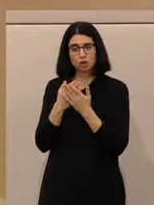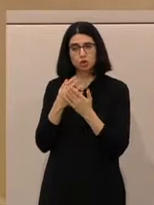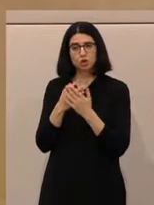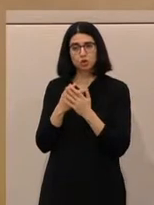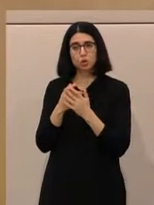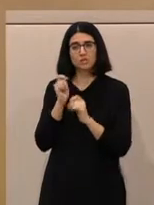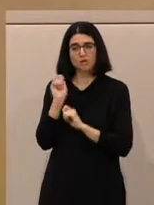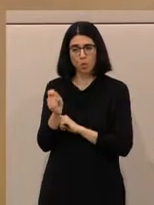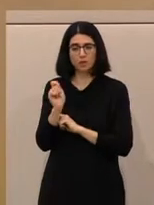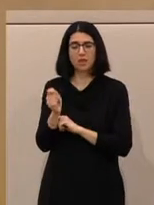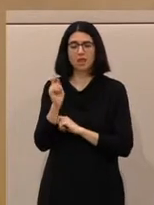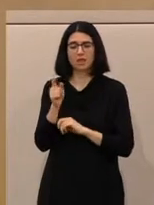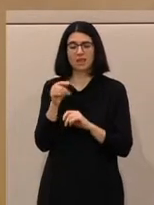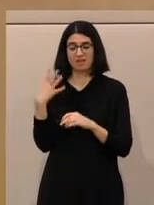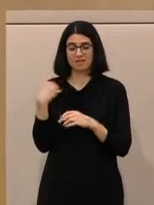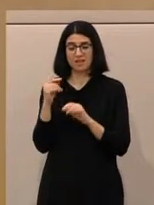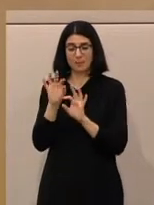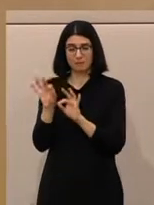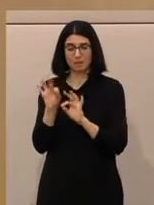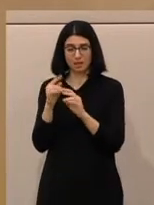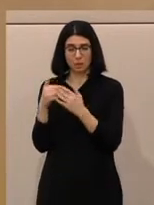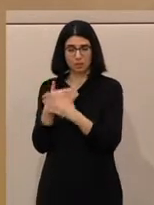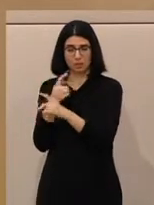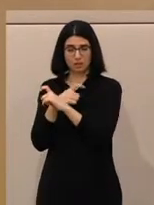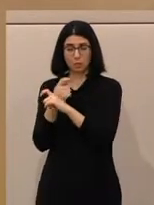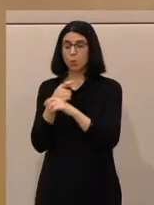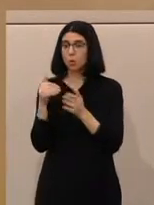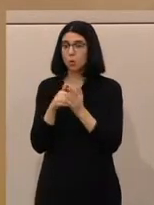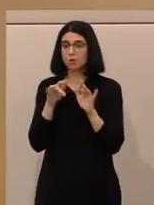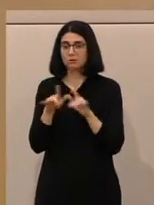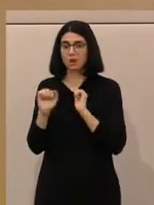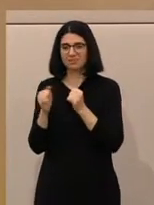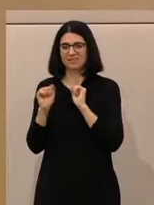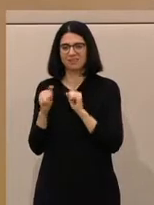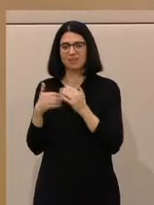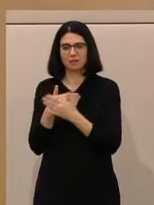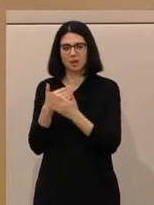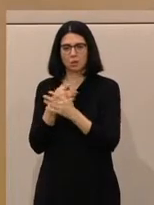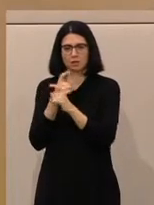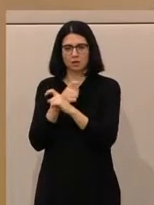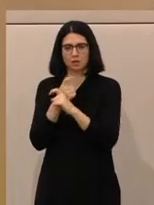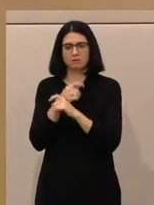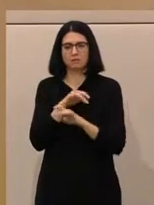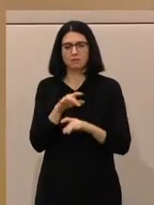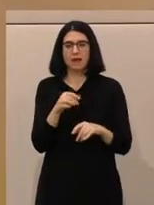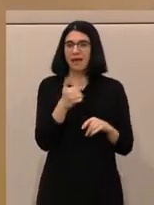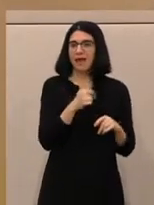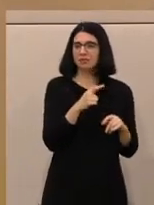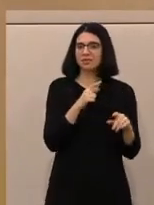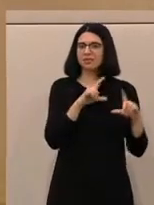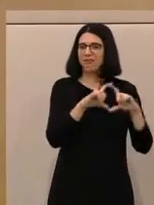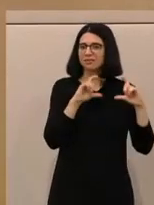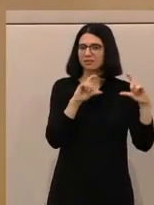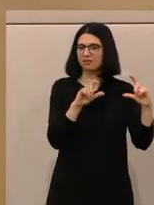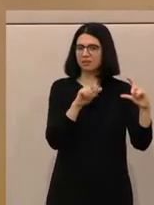Wiederbetätigung verurteilten und noch immer aktiven Neonazis. Er kommentiert freudig einen Artikel zu seinem